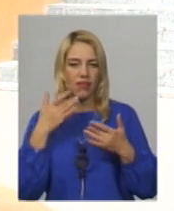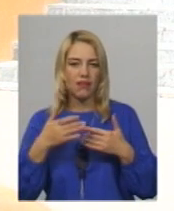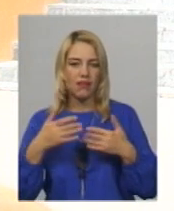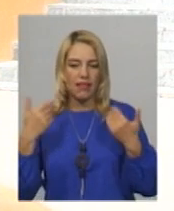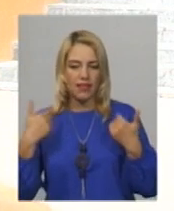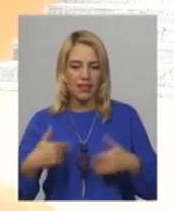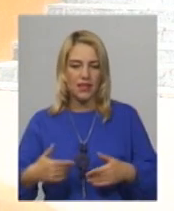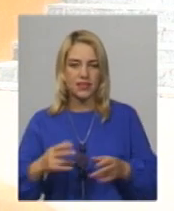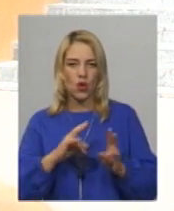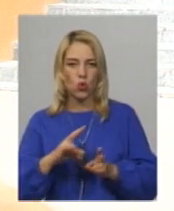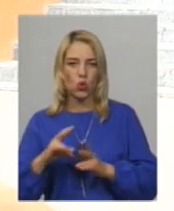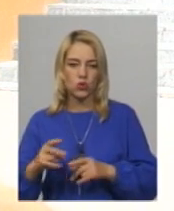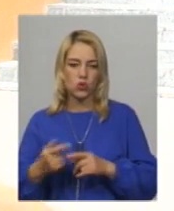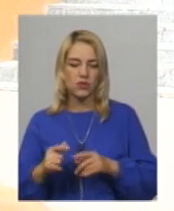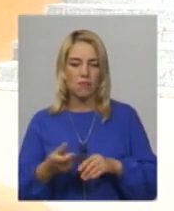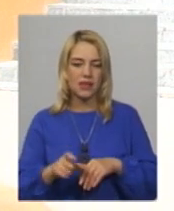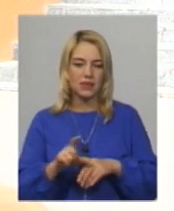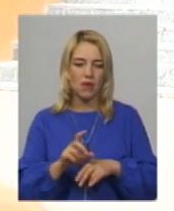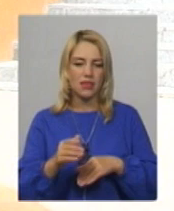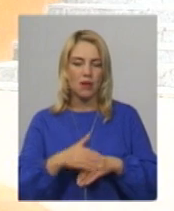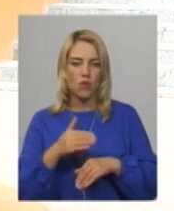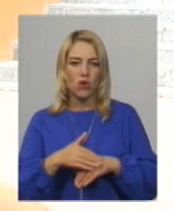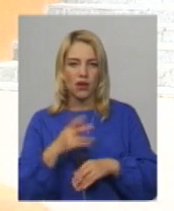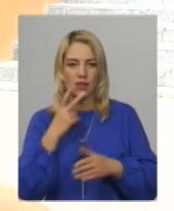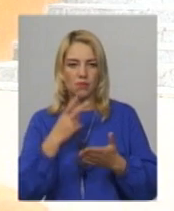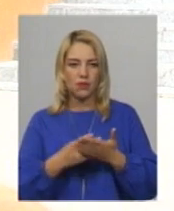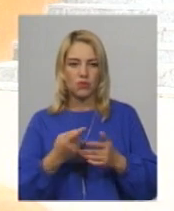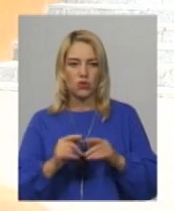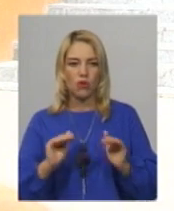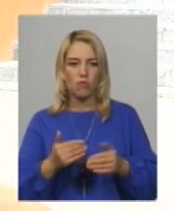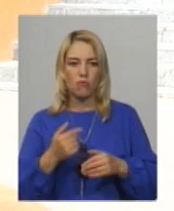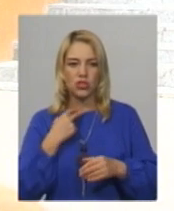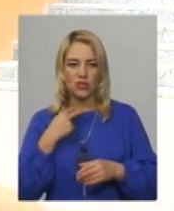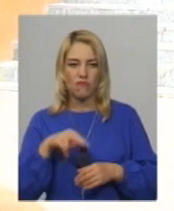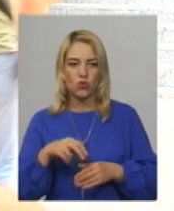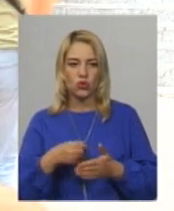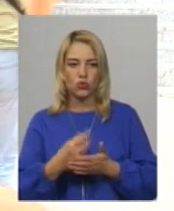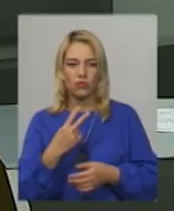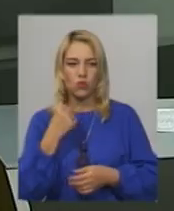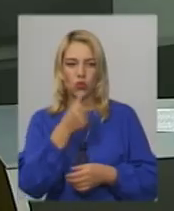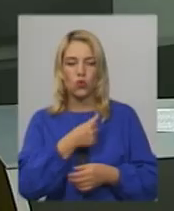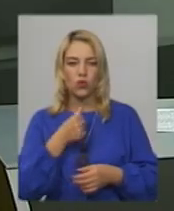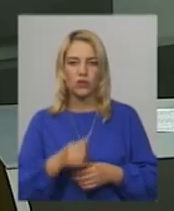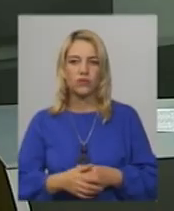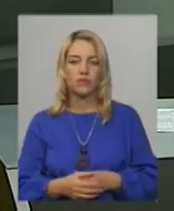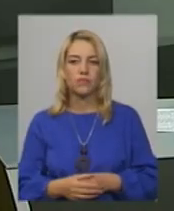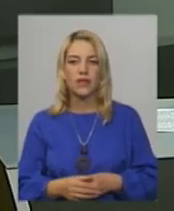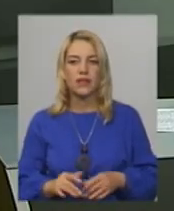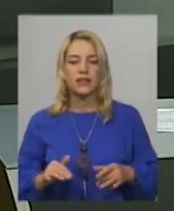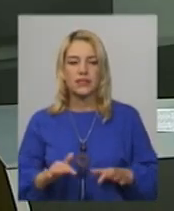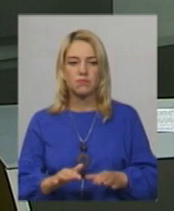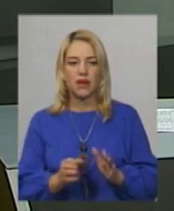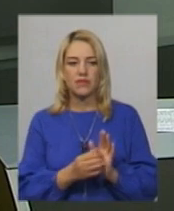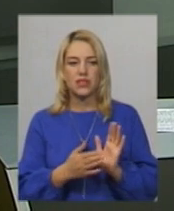Максимальне покарання за цією частиною 2 передбачає обмеження волі до 2 років. Справа